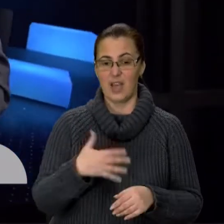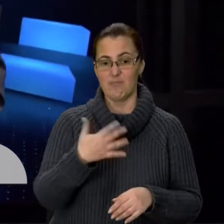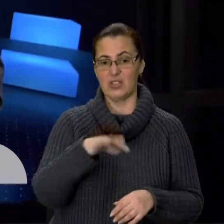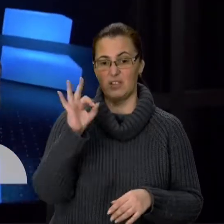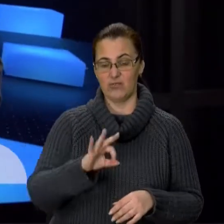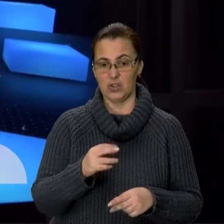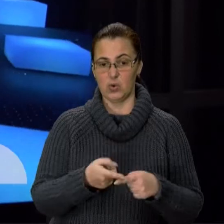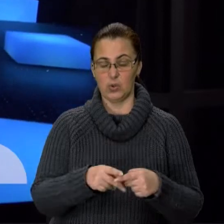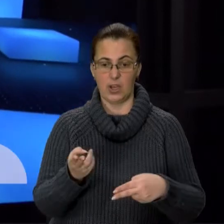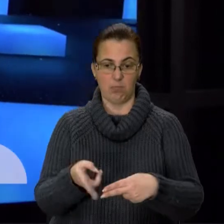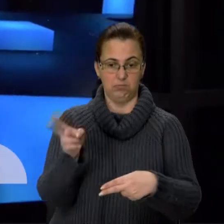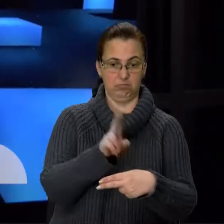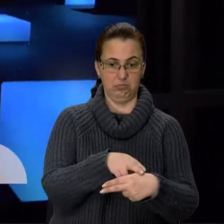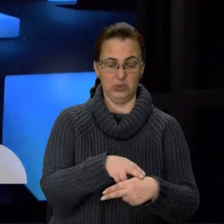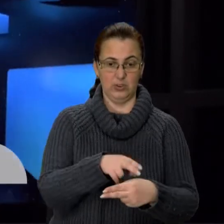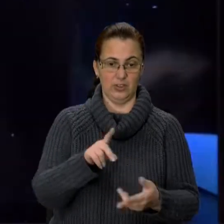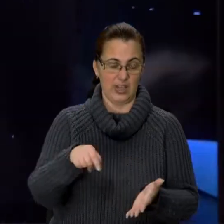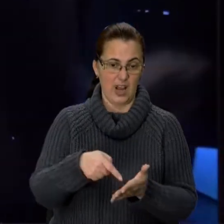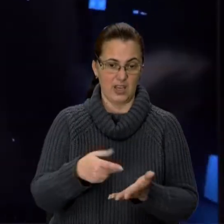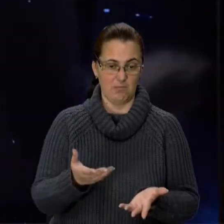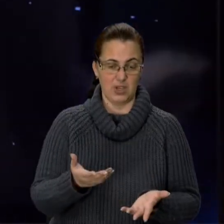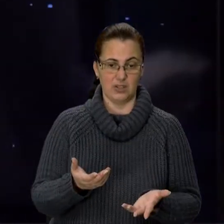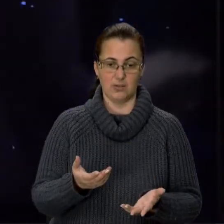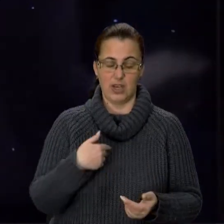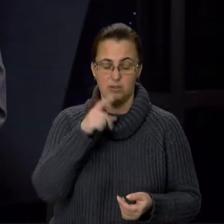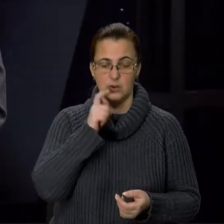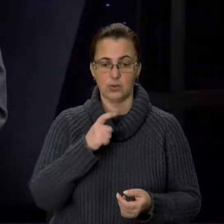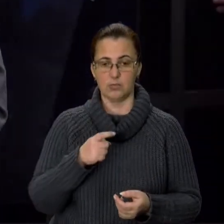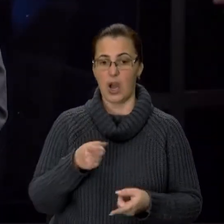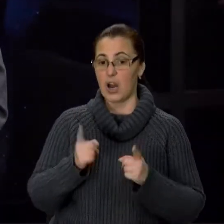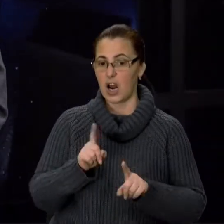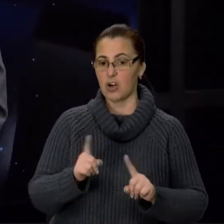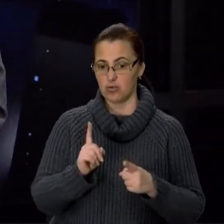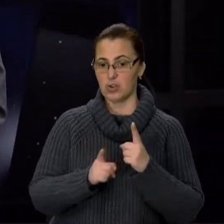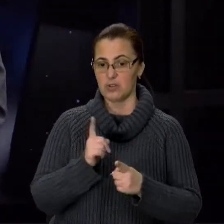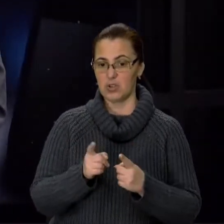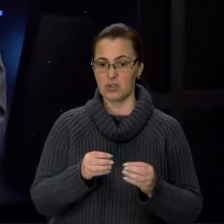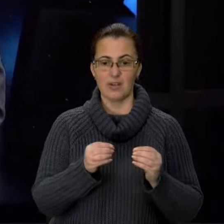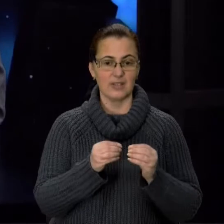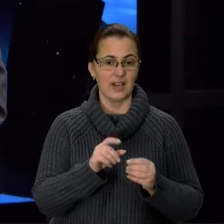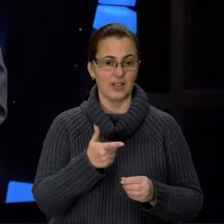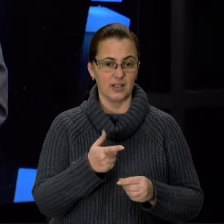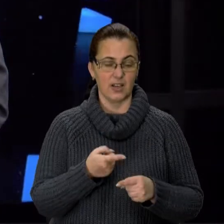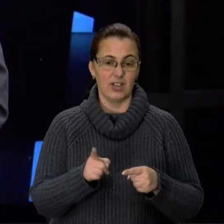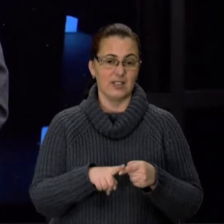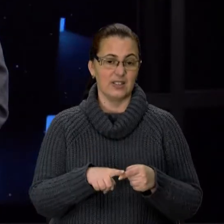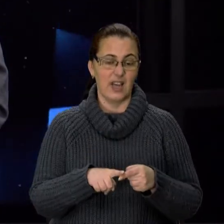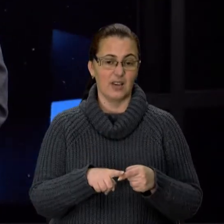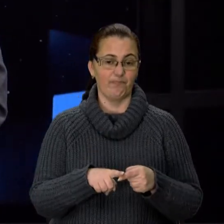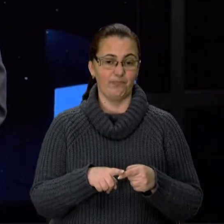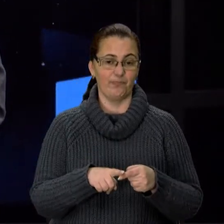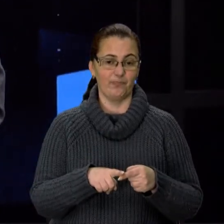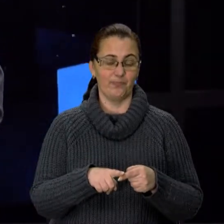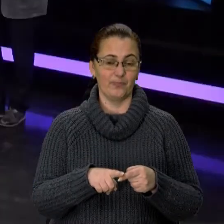хтось компенсує. Тобто, що таке 10 гривень, я так і не зрозумів. Реально щось зміниться? 10 гривень за проїзд – це є морфій, який